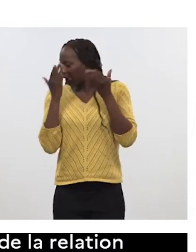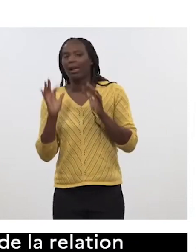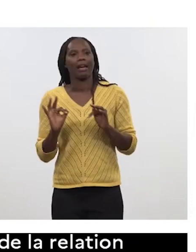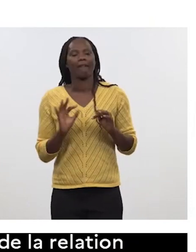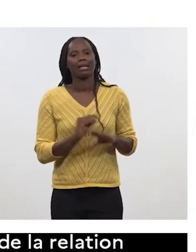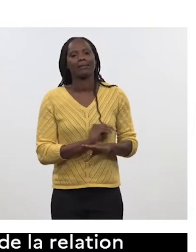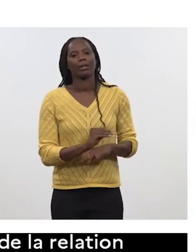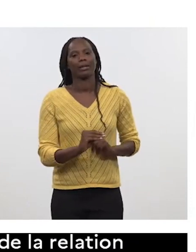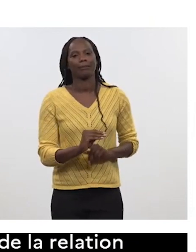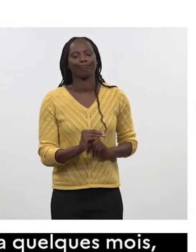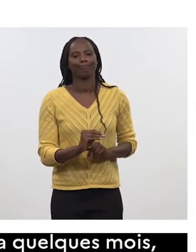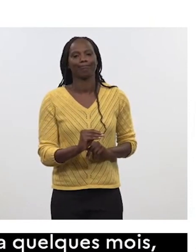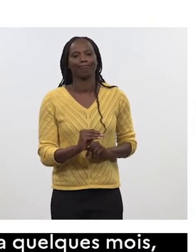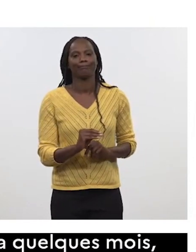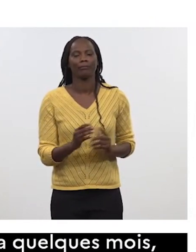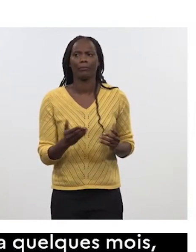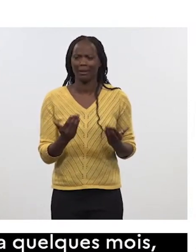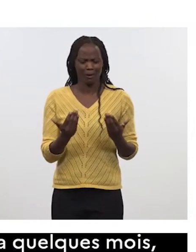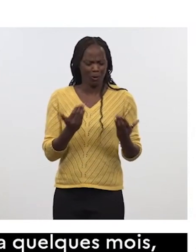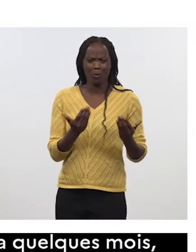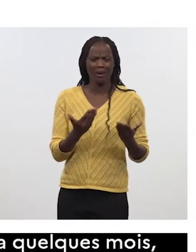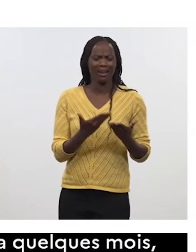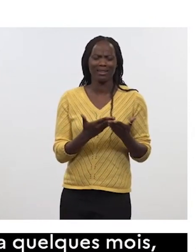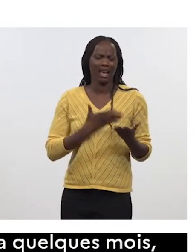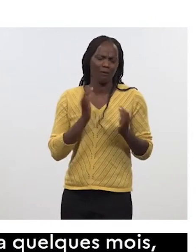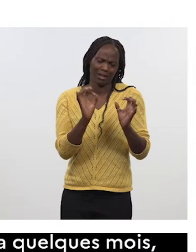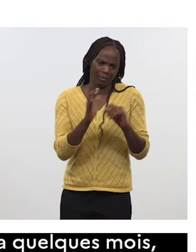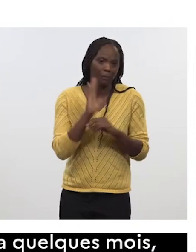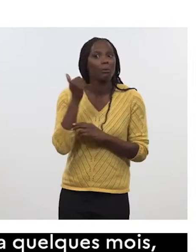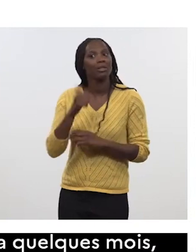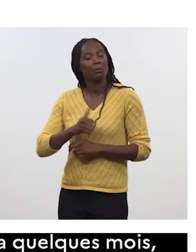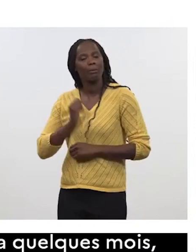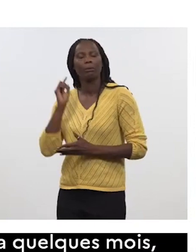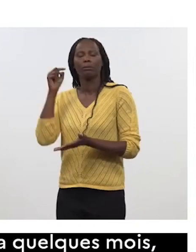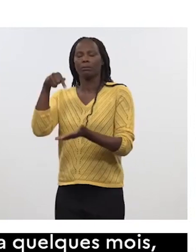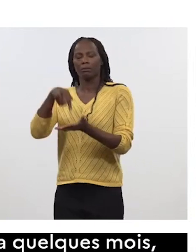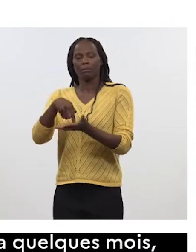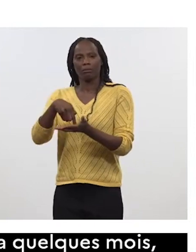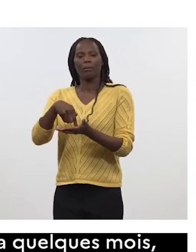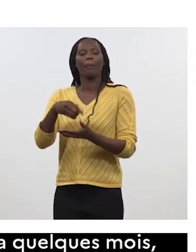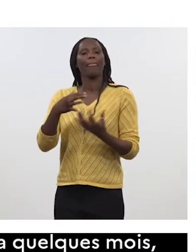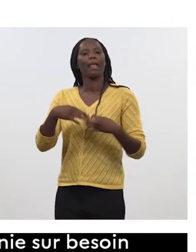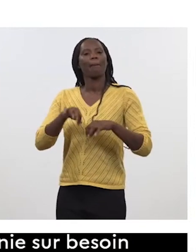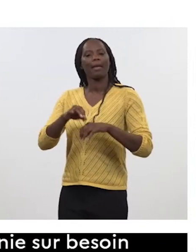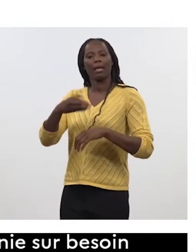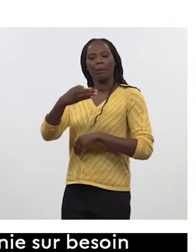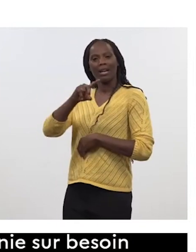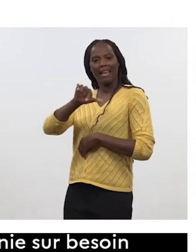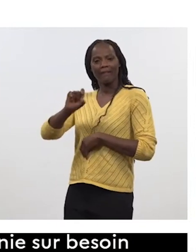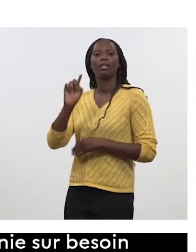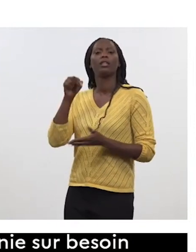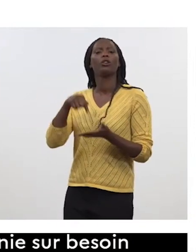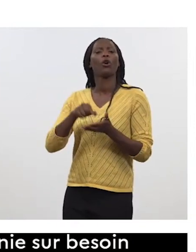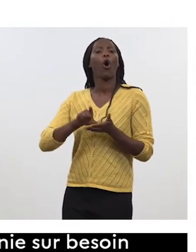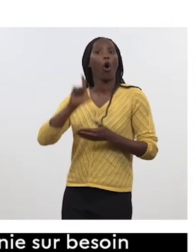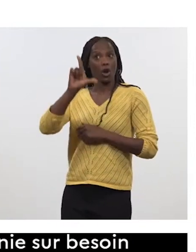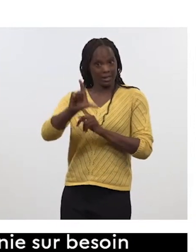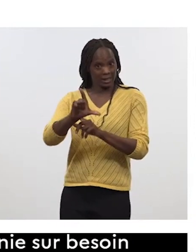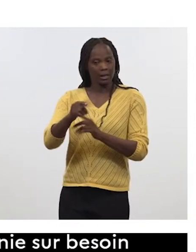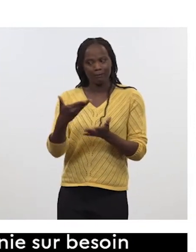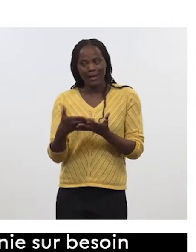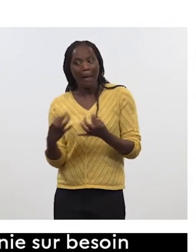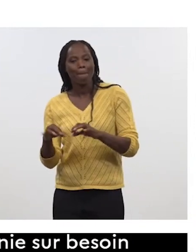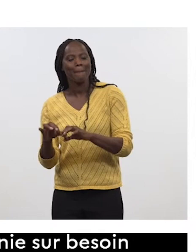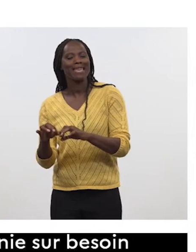de sécurité. Et comparaison n'est pas raison, mais c'est aussi pour cela que je serai en Moldavie lundi prochain, puisque là aussi, voilà un pays qui peut